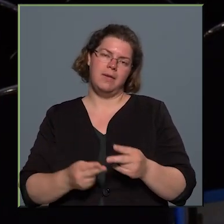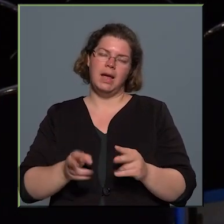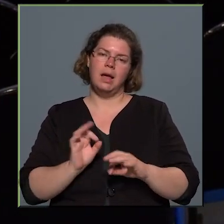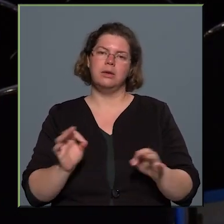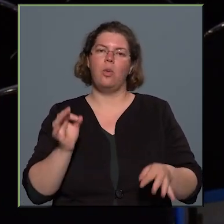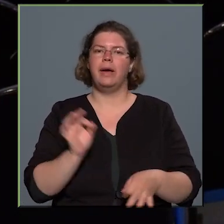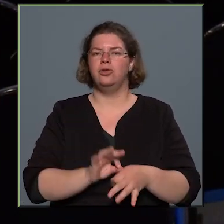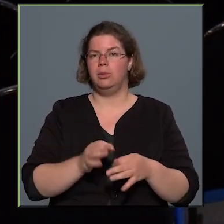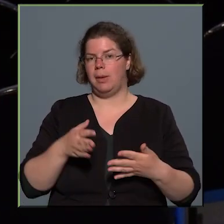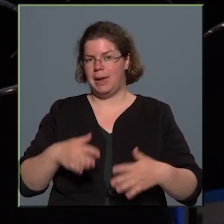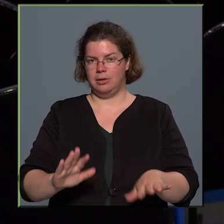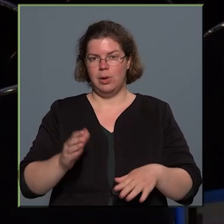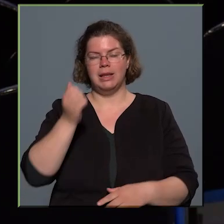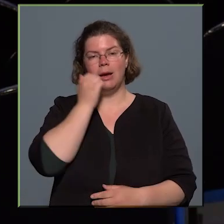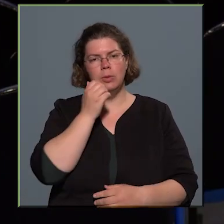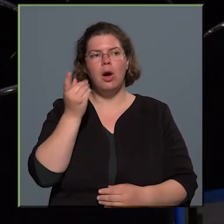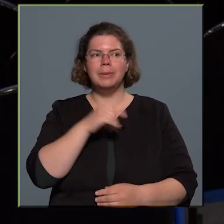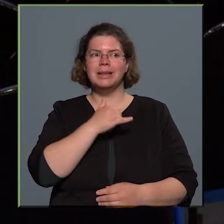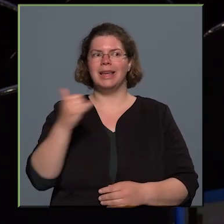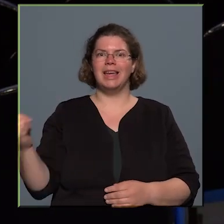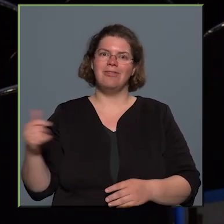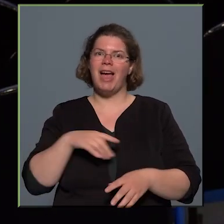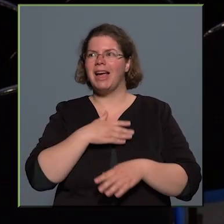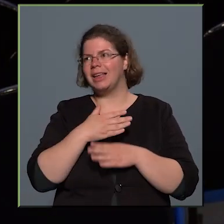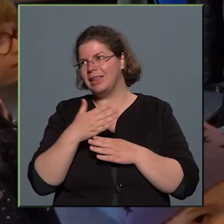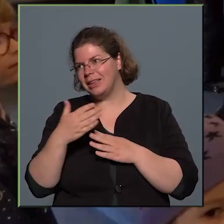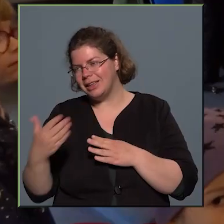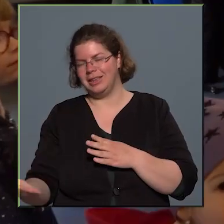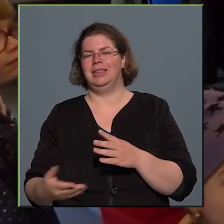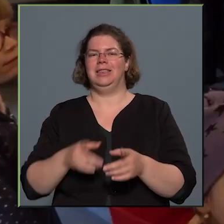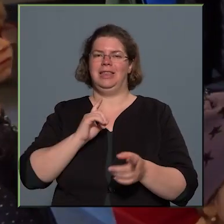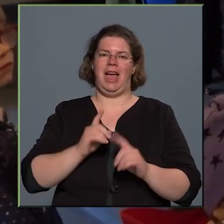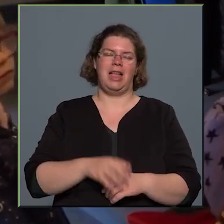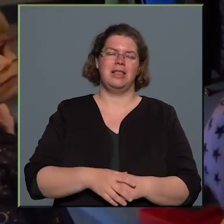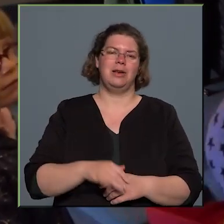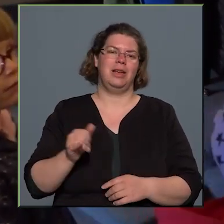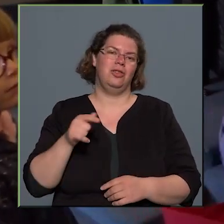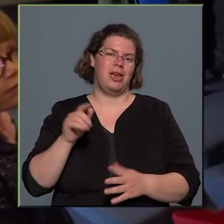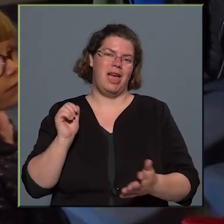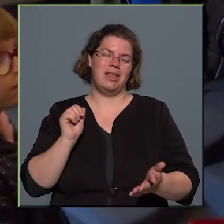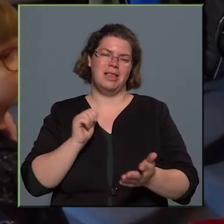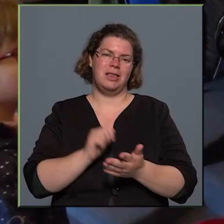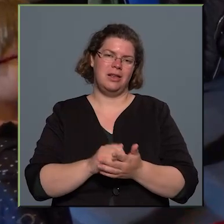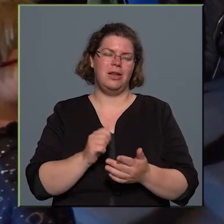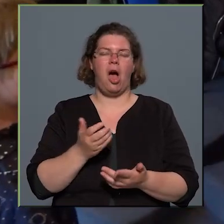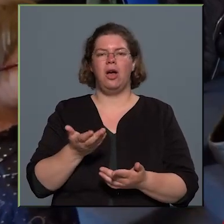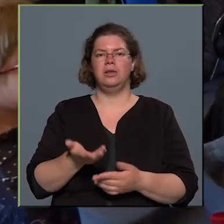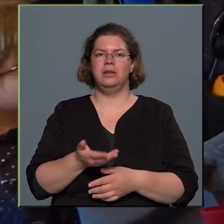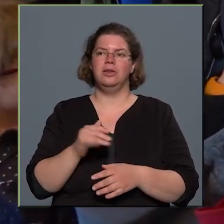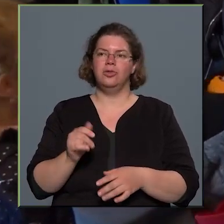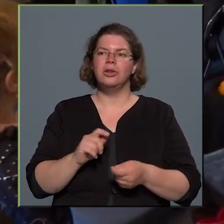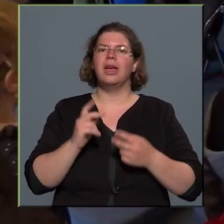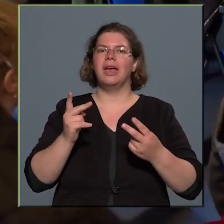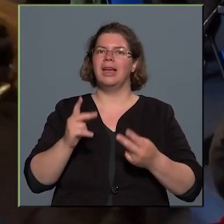megszületik a mű, amit aztán évekig játszunk, és ez alatt, az idő alatt is érik és